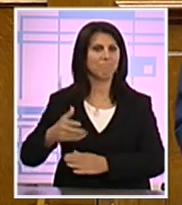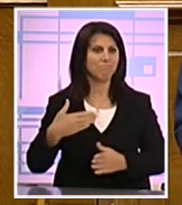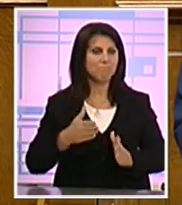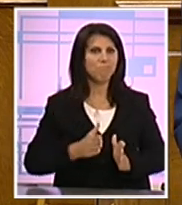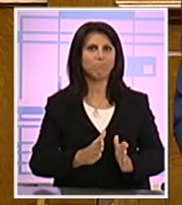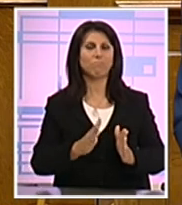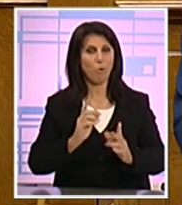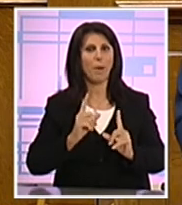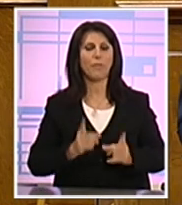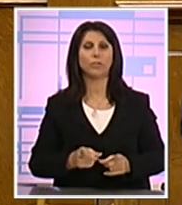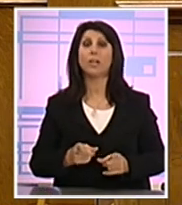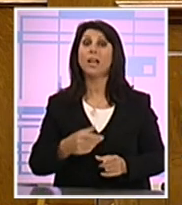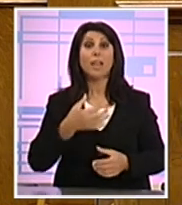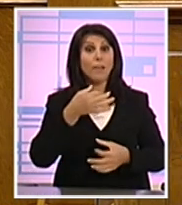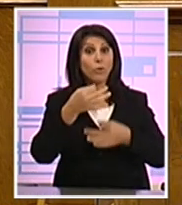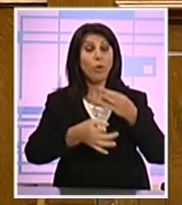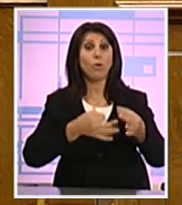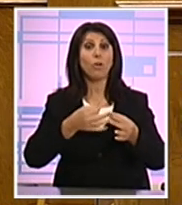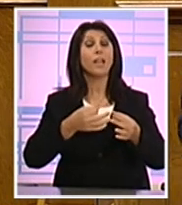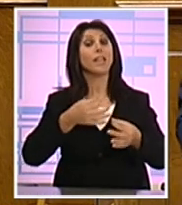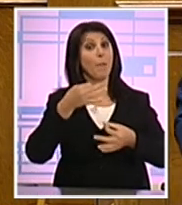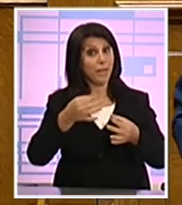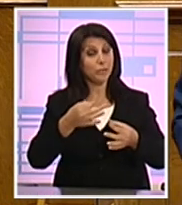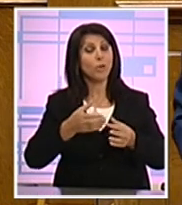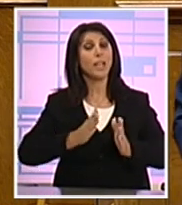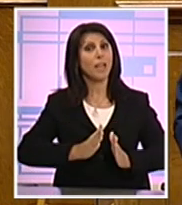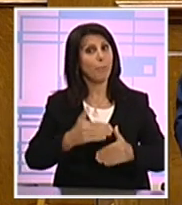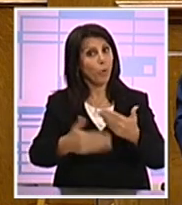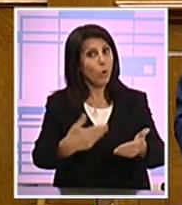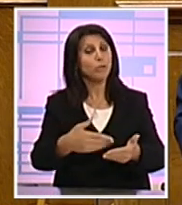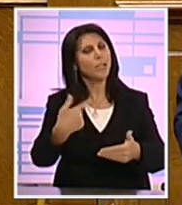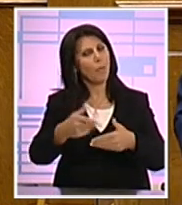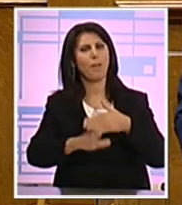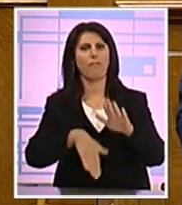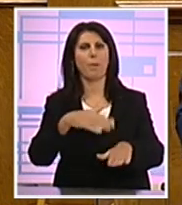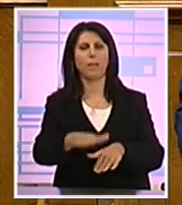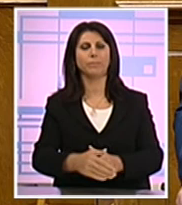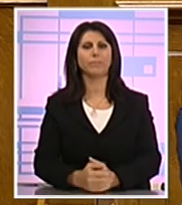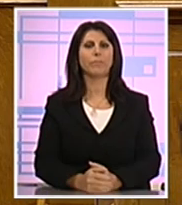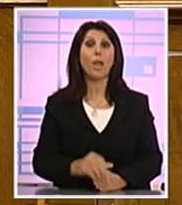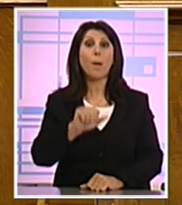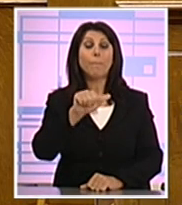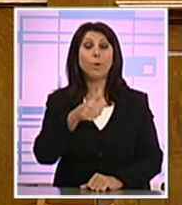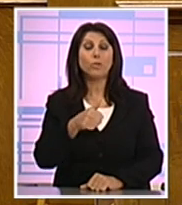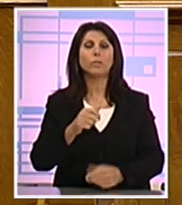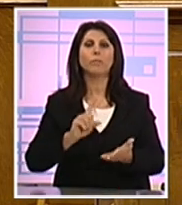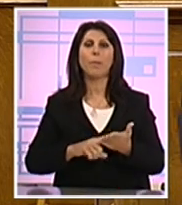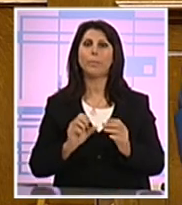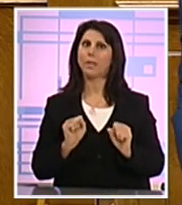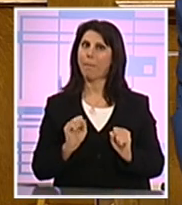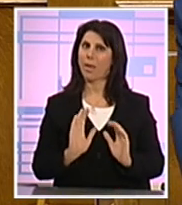Έτσι θέλω να μιλήσω και να προχωρήσω και στα επόμενα βήματα. Πρώτα απ' όλα χρειάζεται νεφαλιότητα.